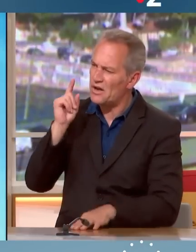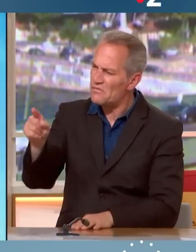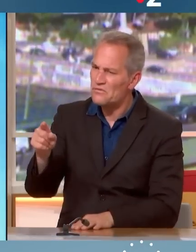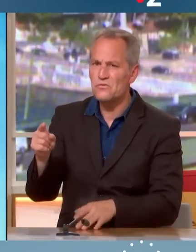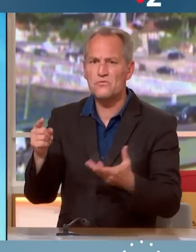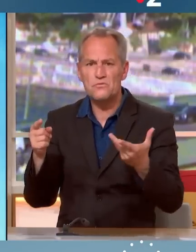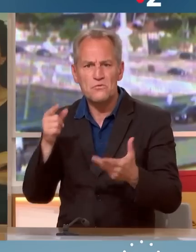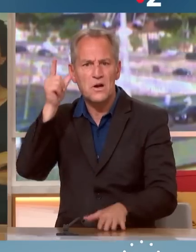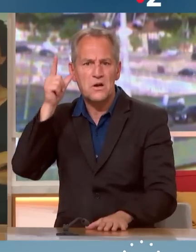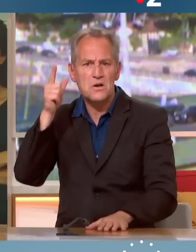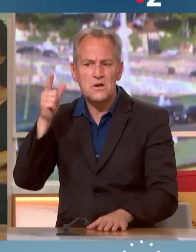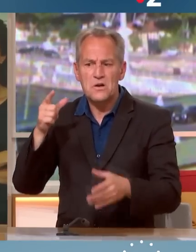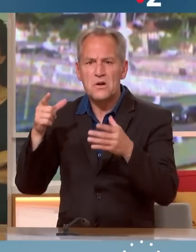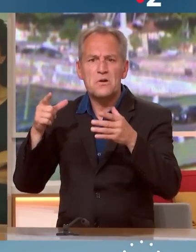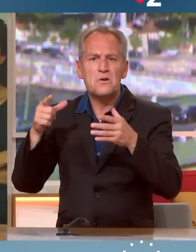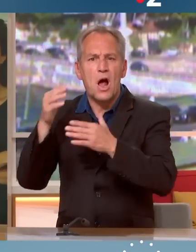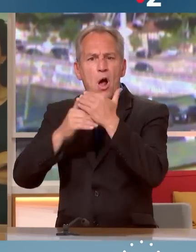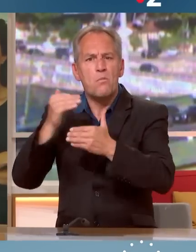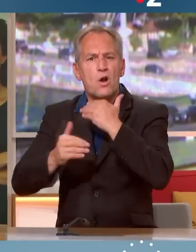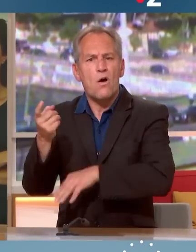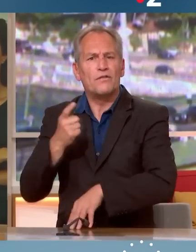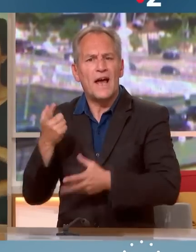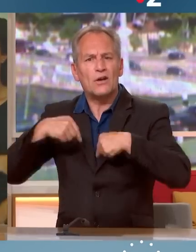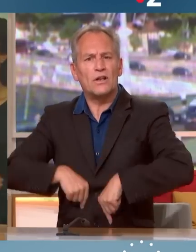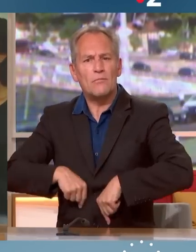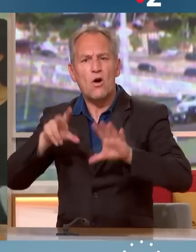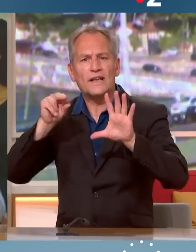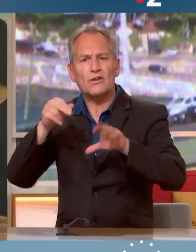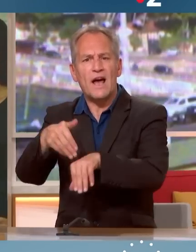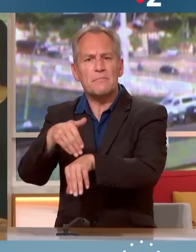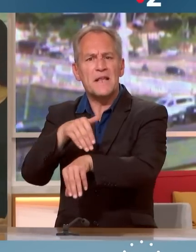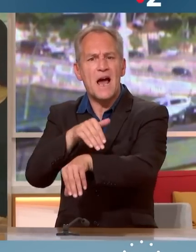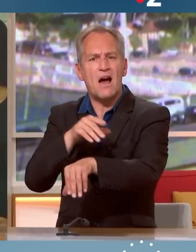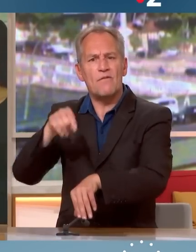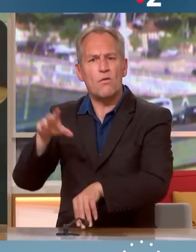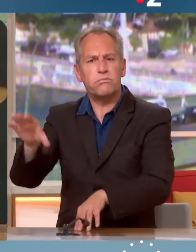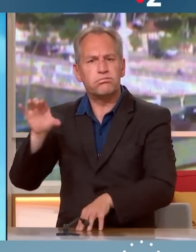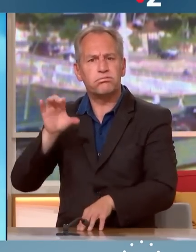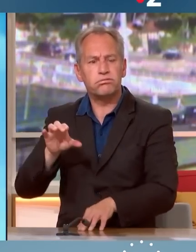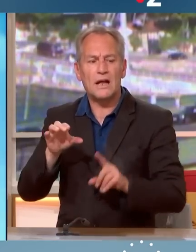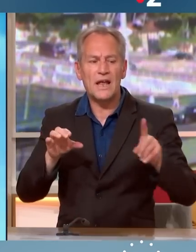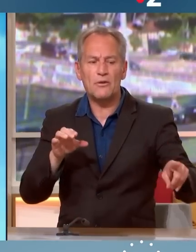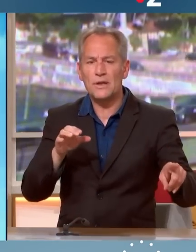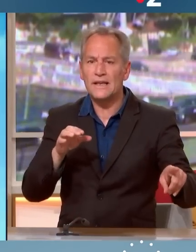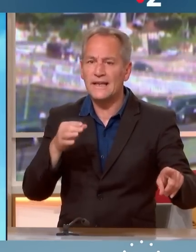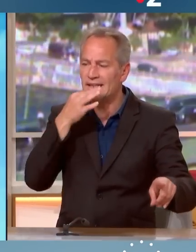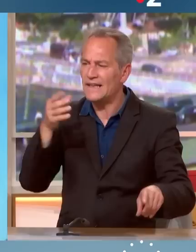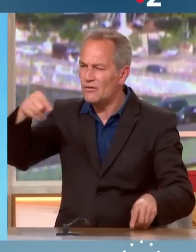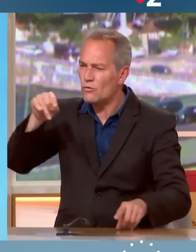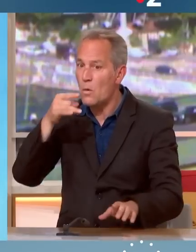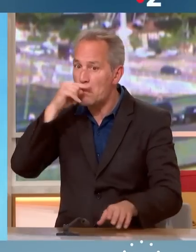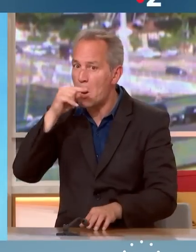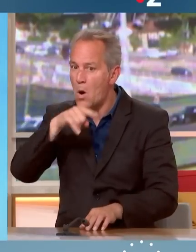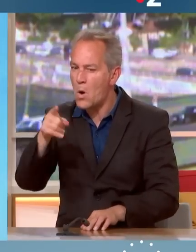y un plan caché du gouvernement, c'est 80 milliards qu'il va falloir sortir. Et au fond, vous ne dites pas la vérité aux Français, l'austérité c'est pour après. M. Mélenchon